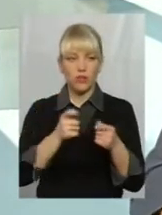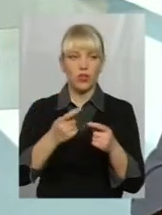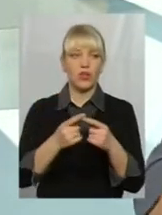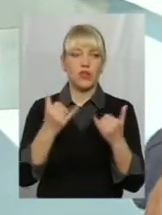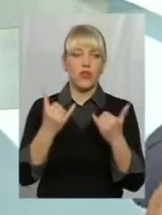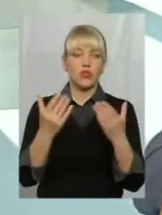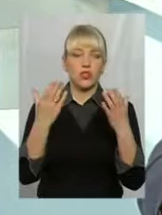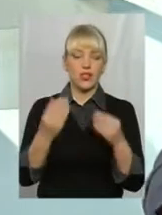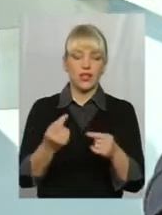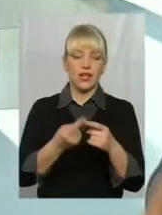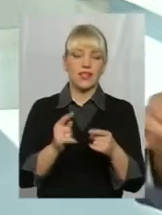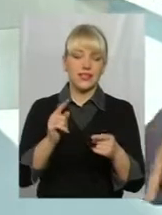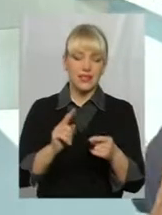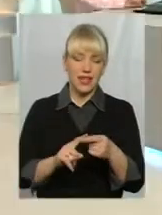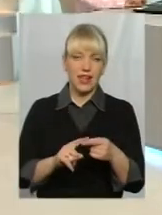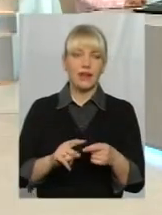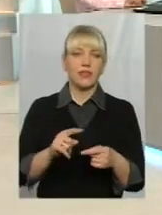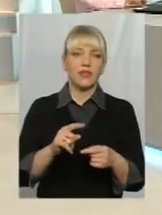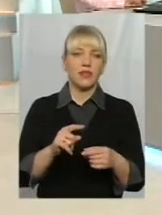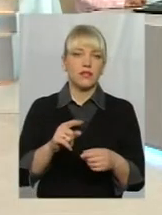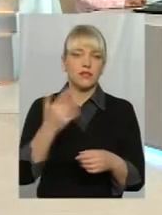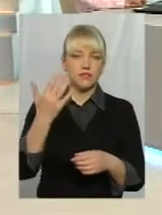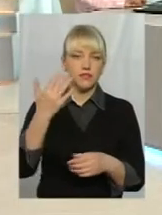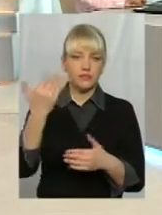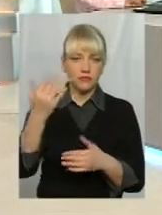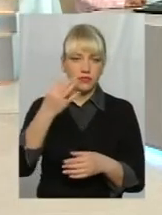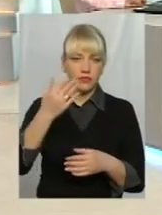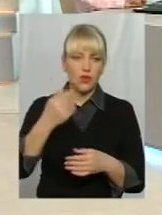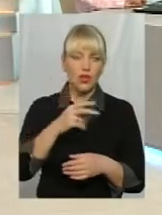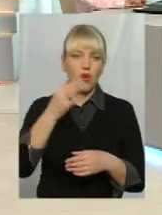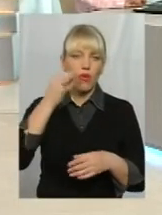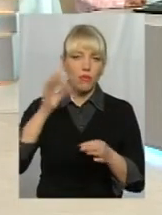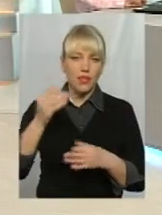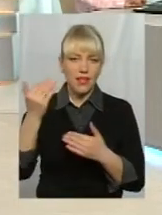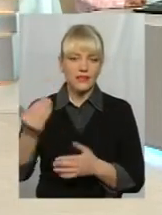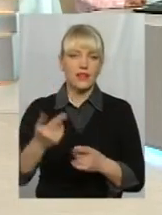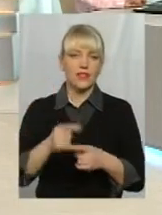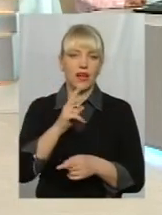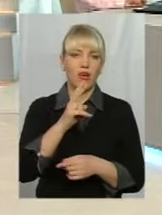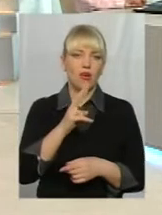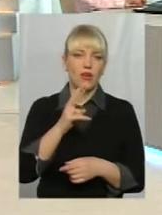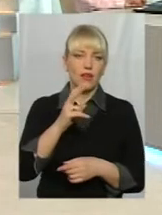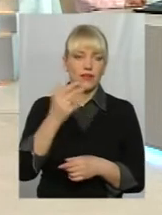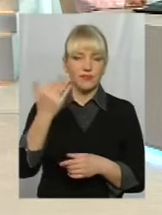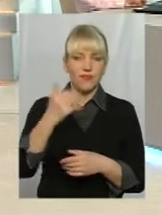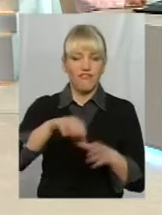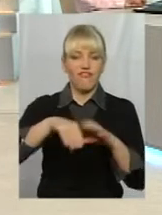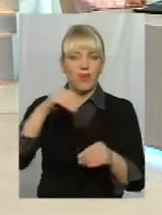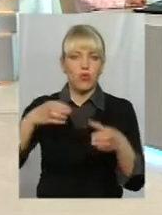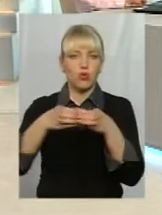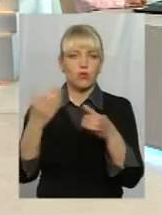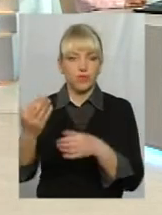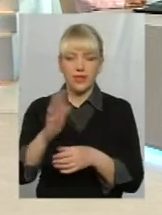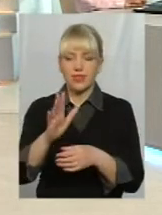місцевого самоврядування виборного, не призначеного, а виборного, якого обрали самі громадяни. І тому відсутність